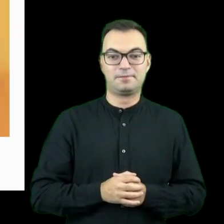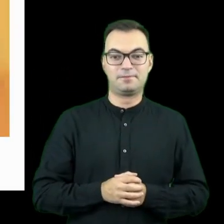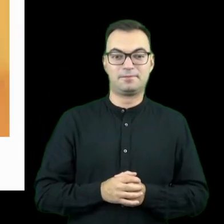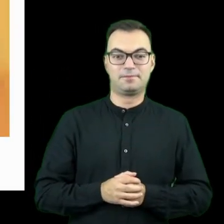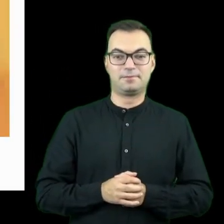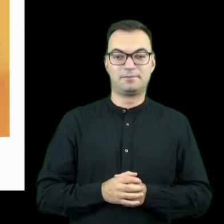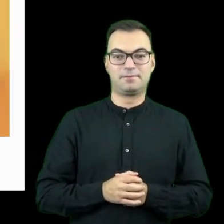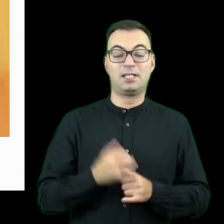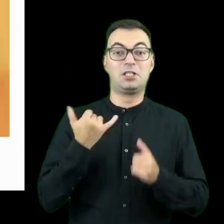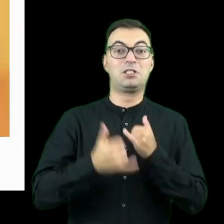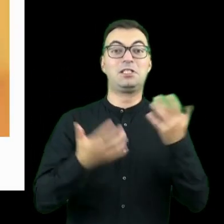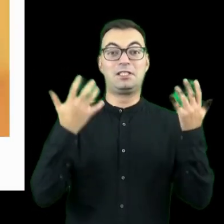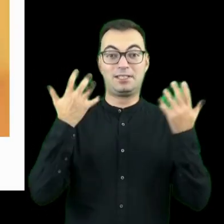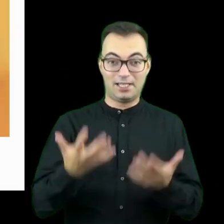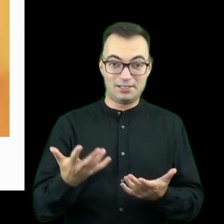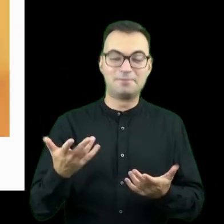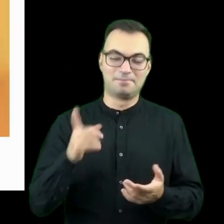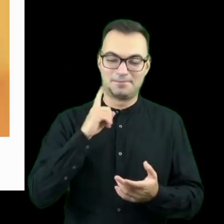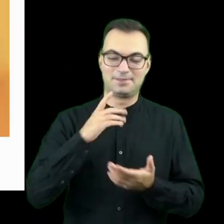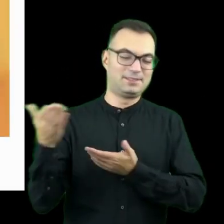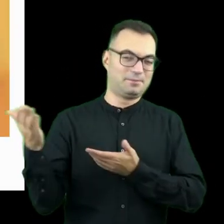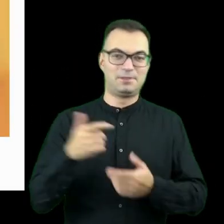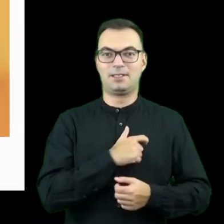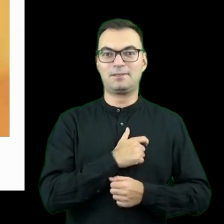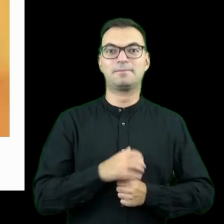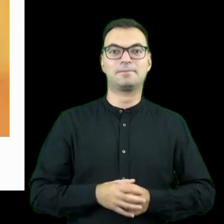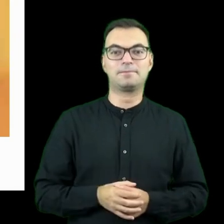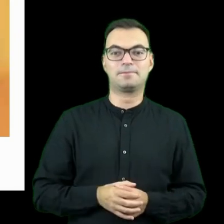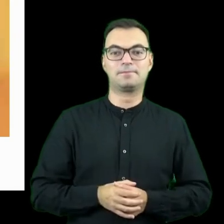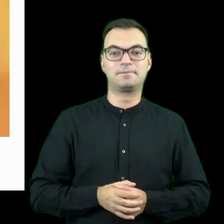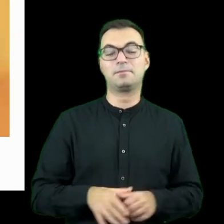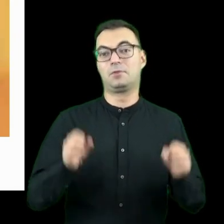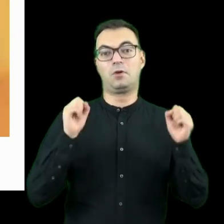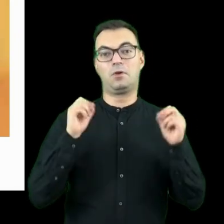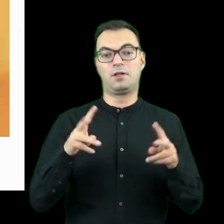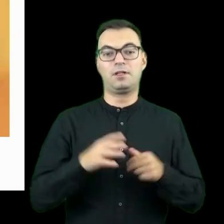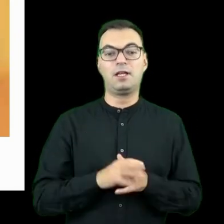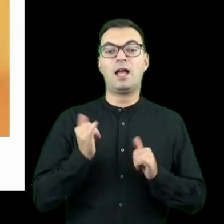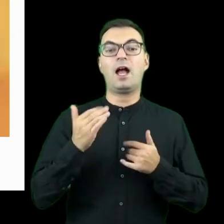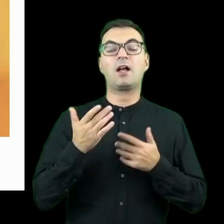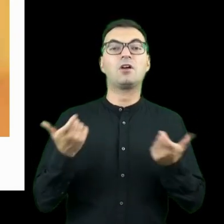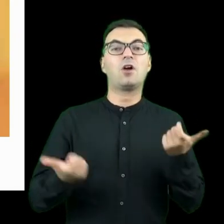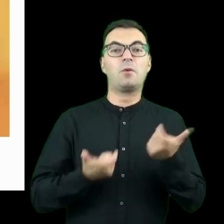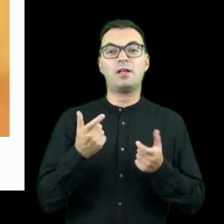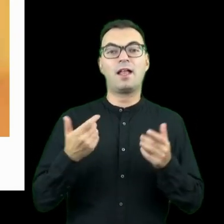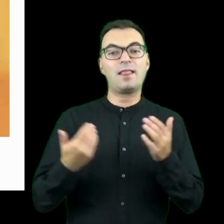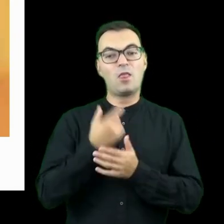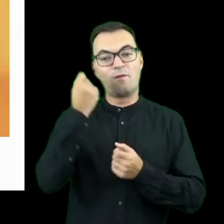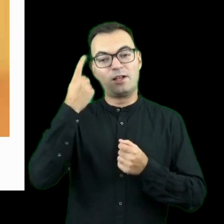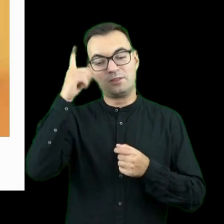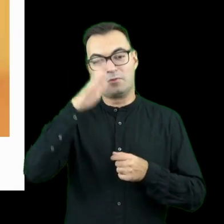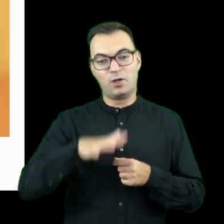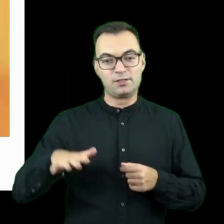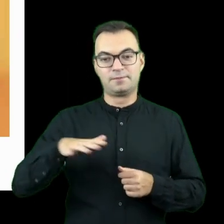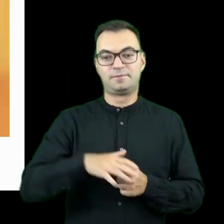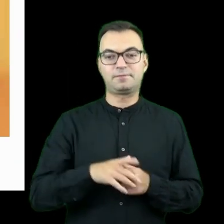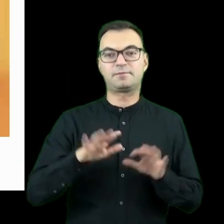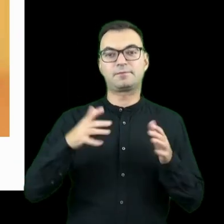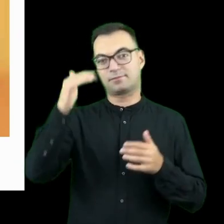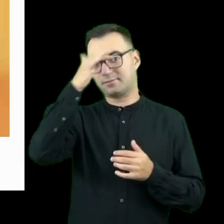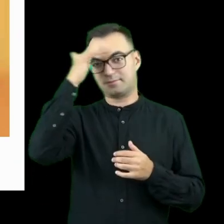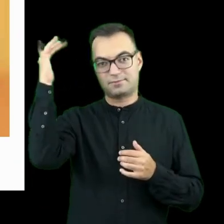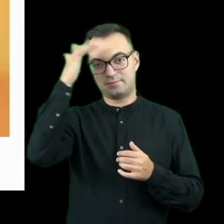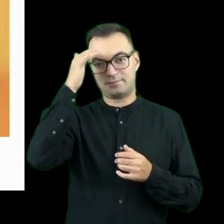zapraszam Was do uwagi. Słuchajcie, zacznijmy od tego, w jaki sposób budować innowacje społeczne, czyli od tej części teoretycznej, która nam